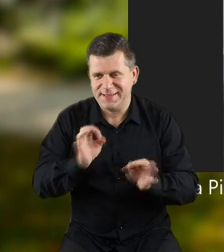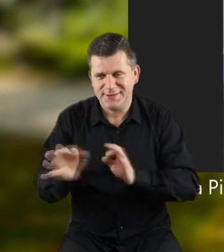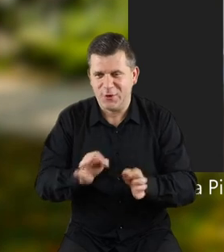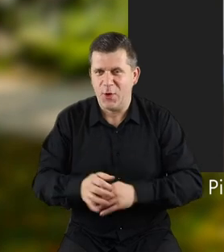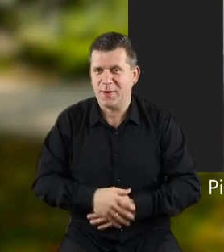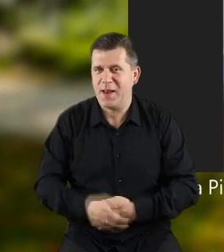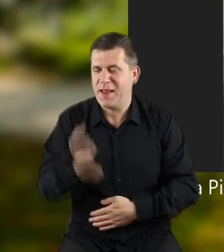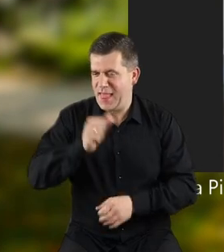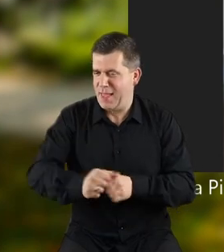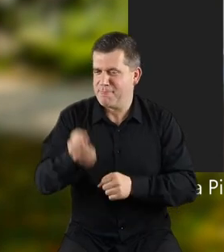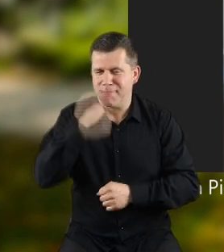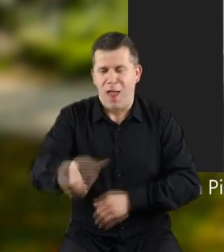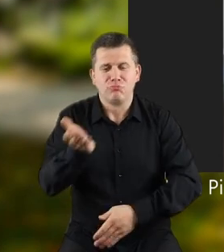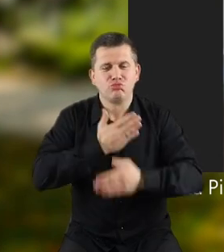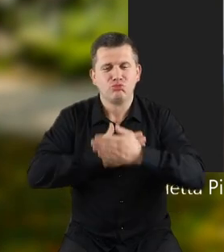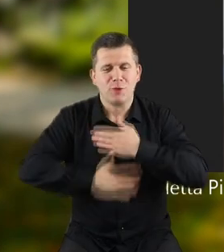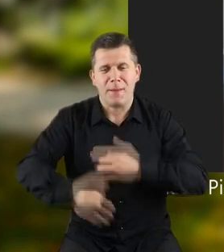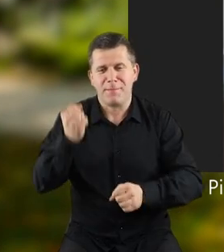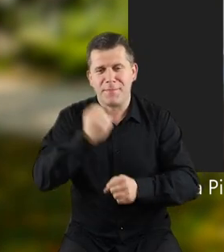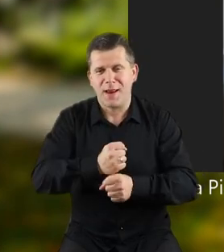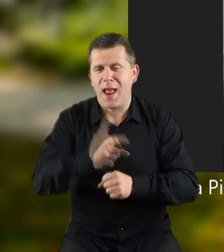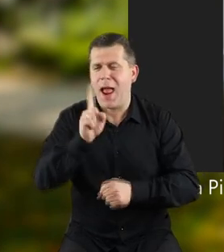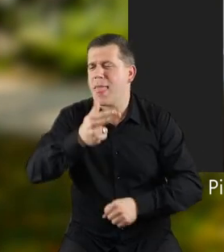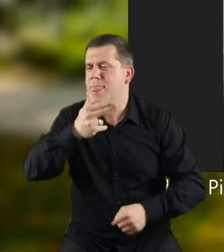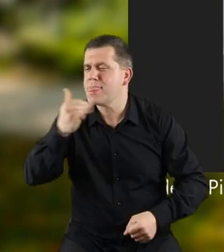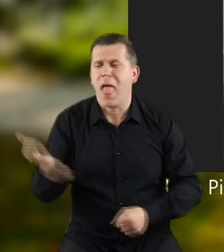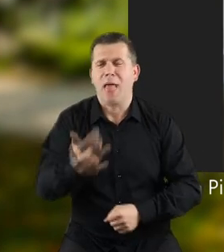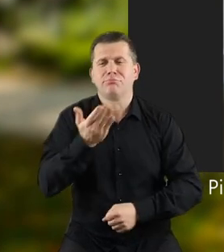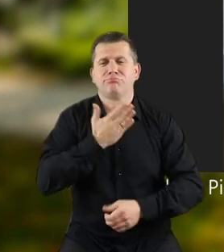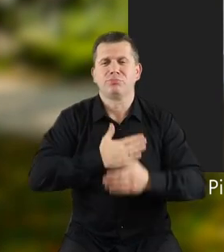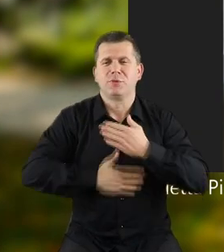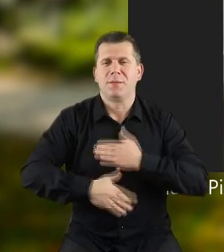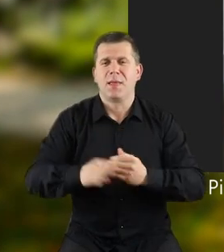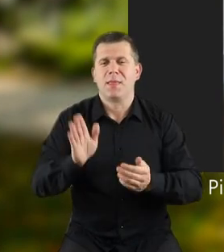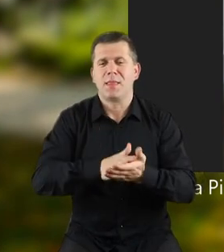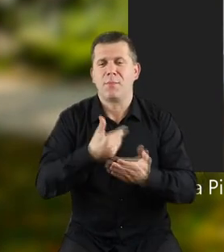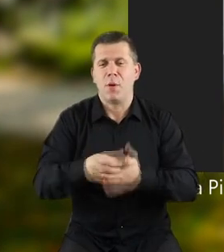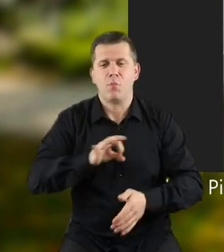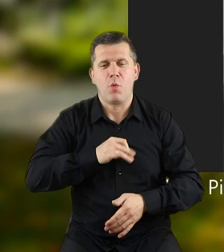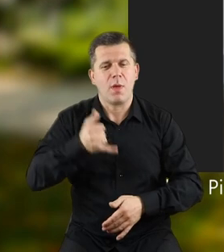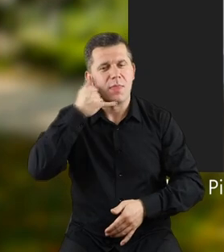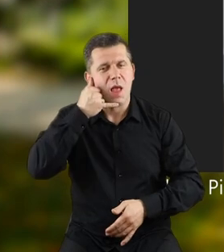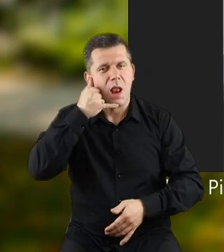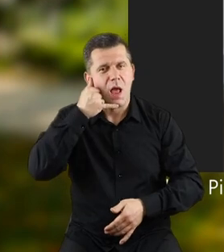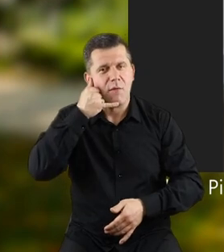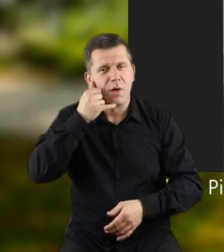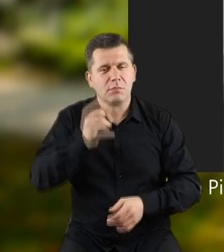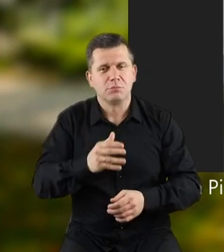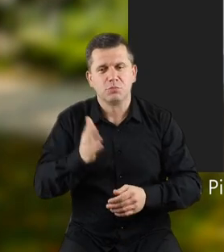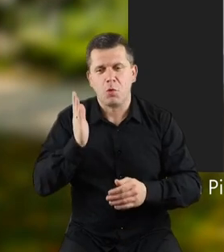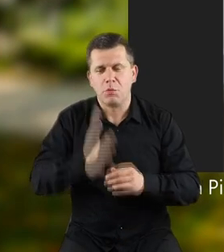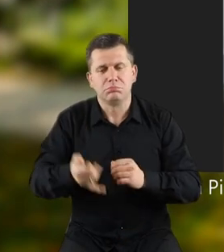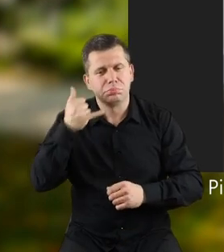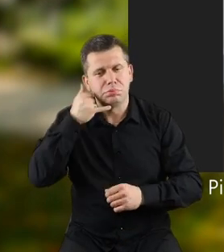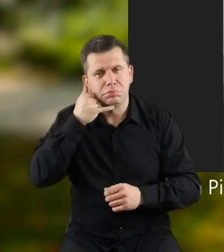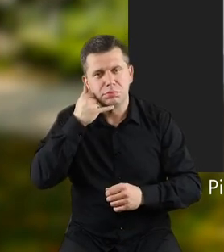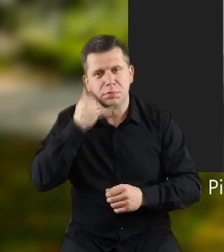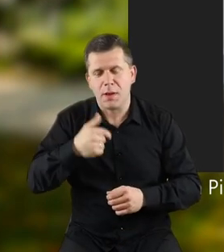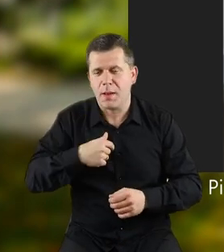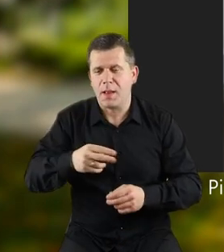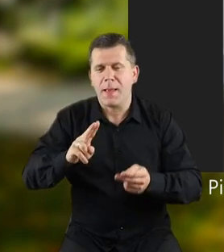zabawne i jest to bardzo przyjemna praca, ale najprzyjemniejsza, kiedy na przykład mój telefon nie przestaje dzwonić,